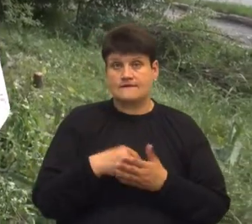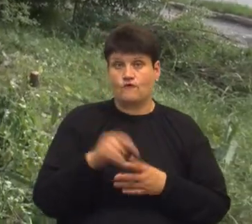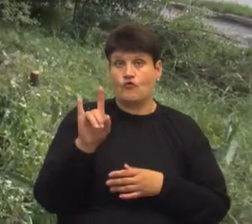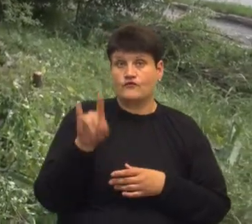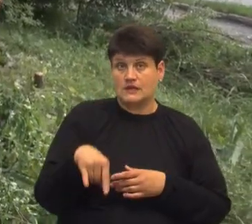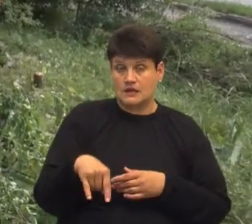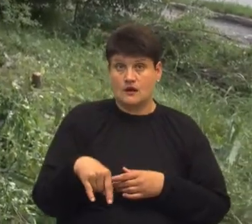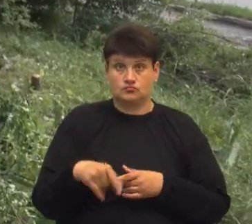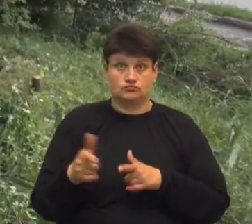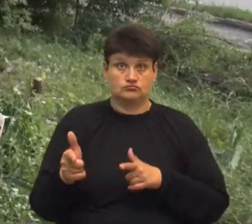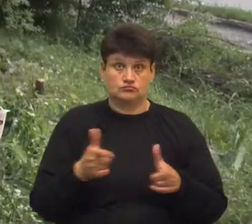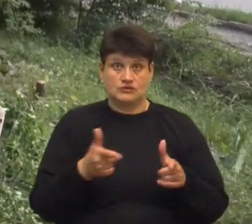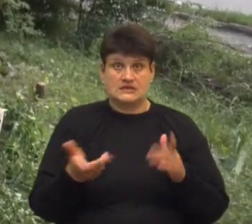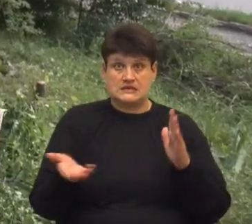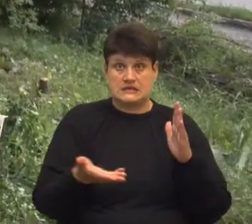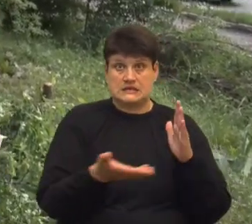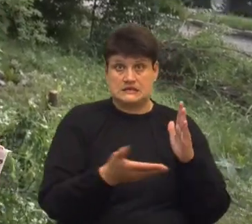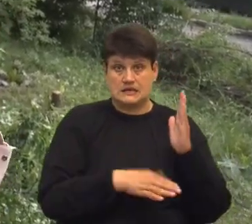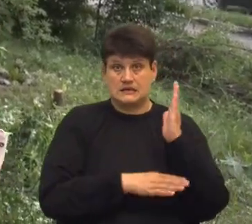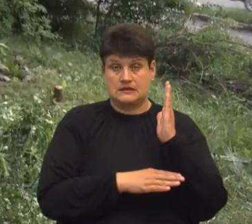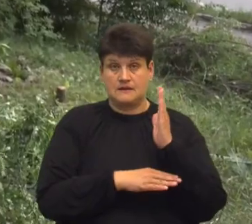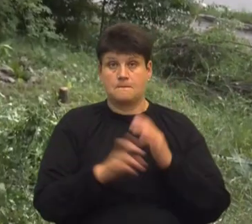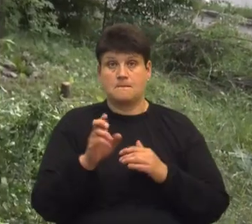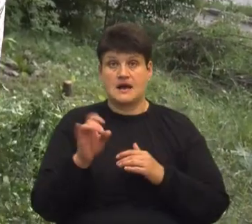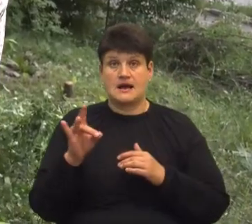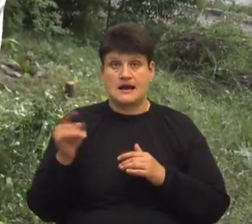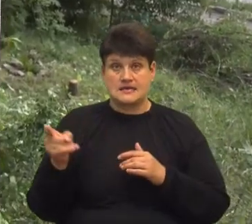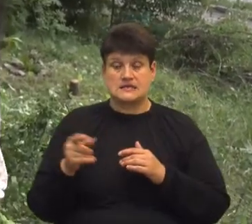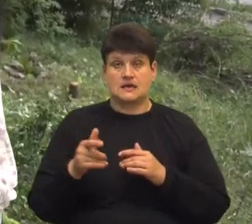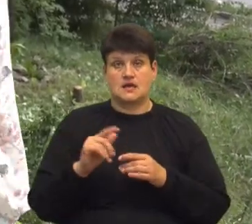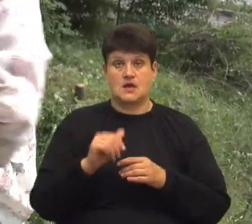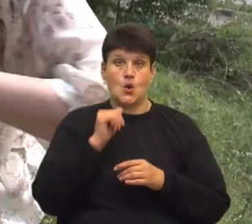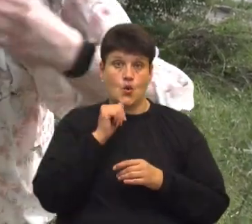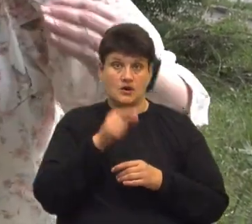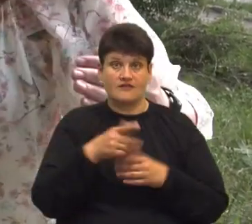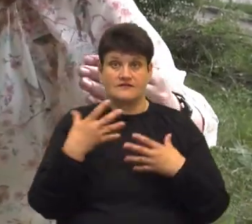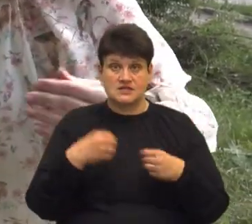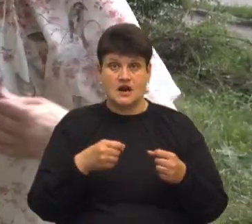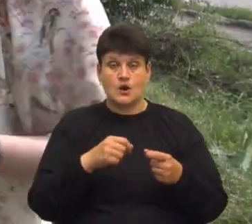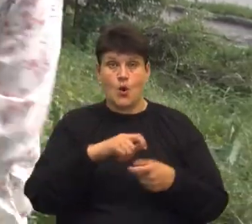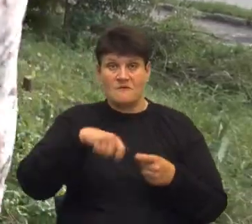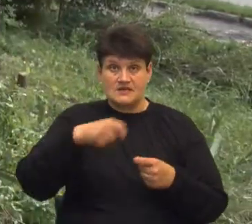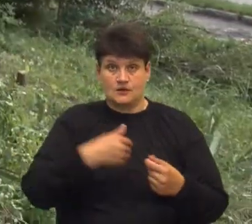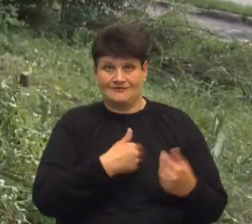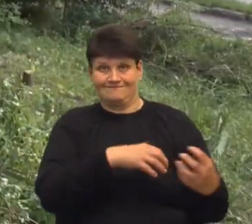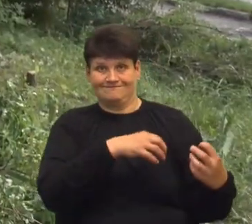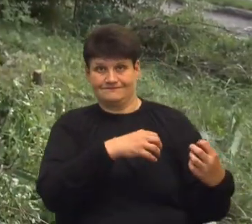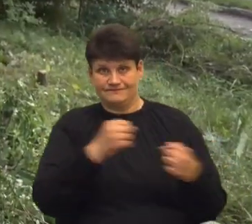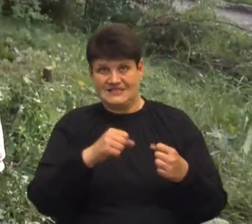готується зрізання оцього величезного дерева берези і того горіха. Вони вже обв'язали і готувалися зрізати ці дерева.